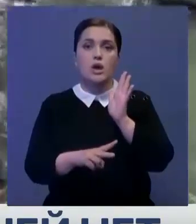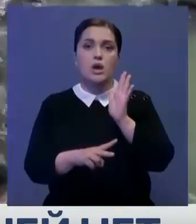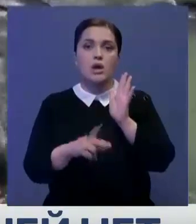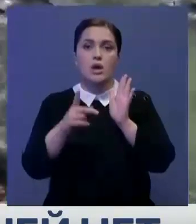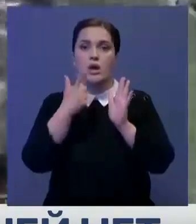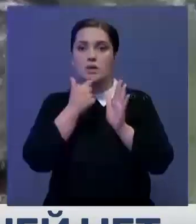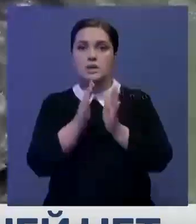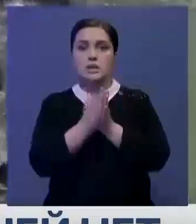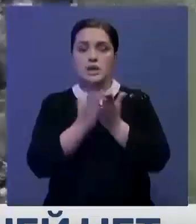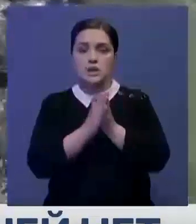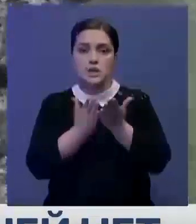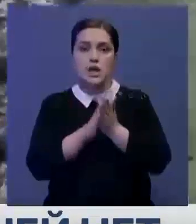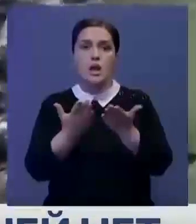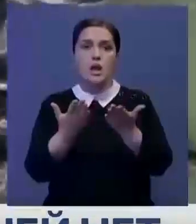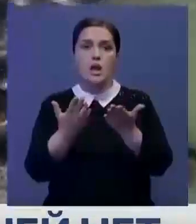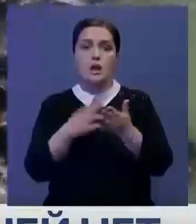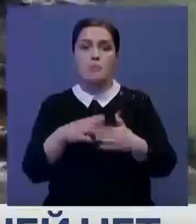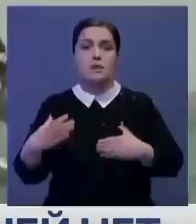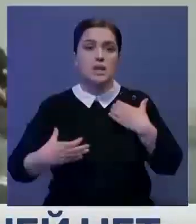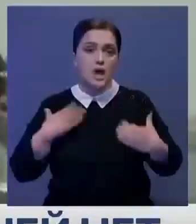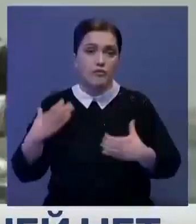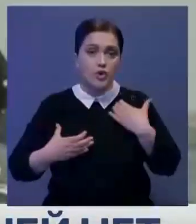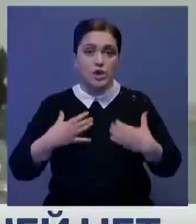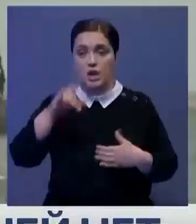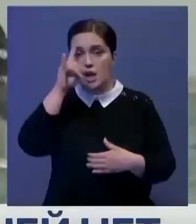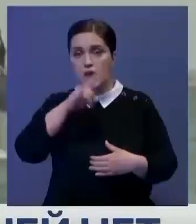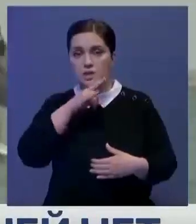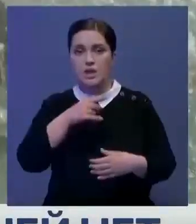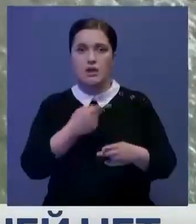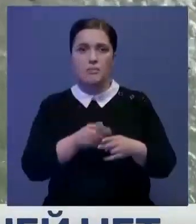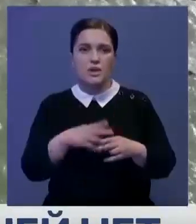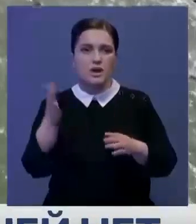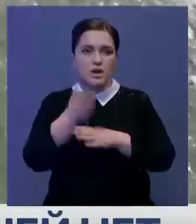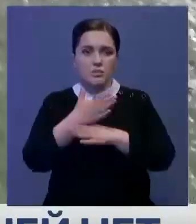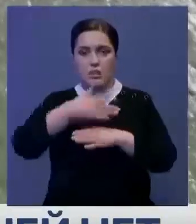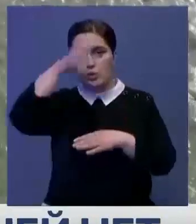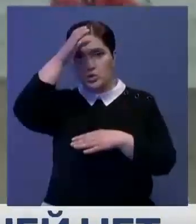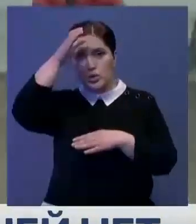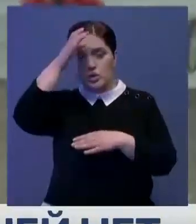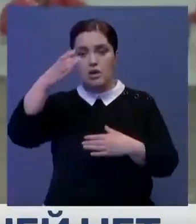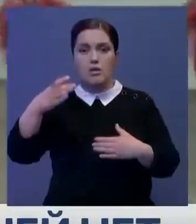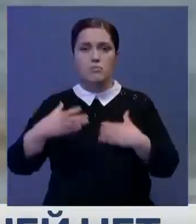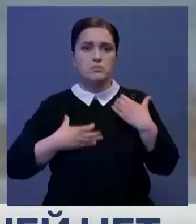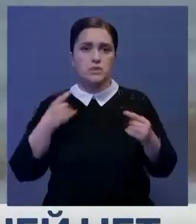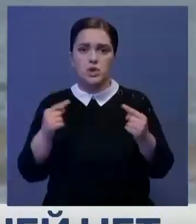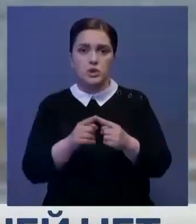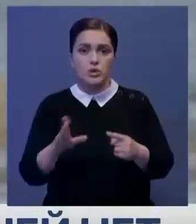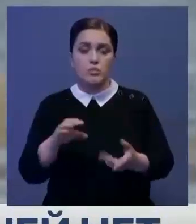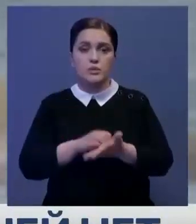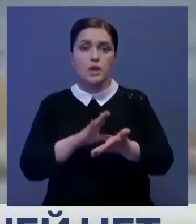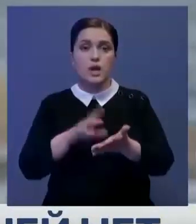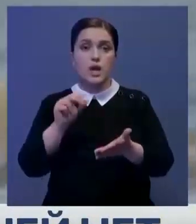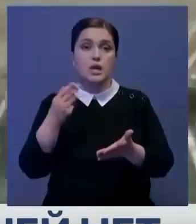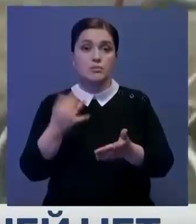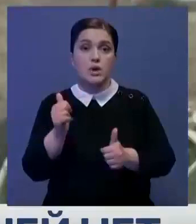краснокнижных тюленей. Забили тревогу и казахстанские их теологи. Однако опасения не оправдались. По их данным, на Каспийском